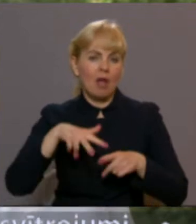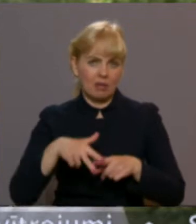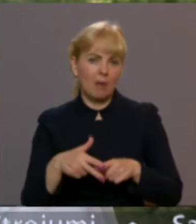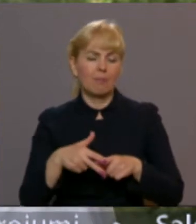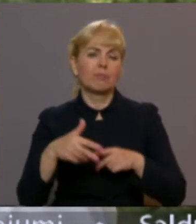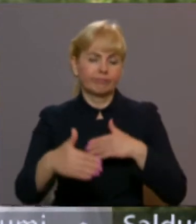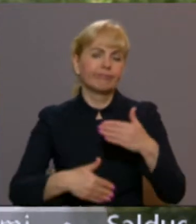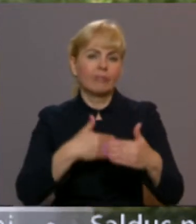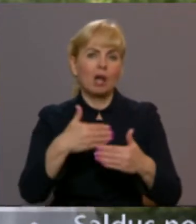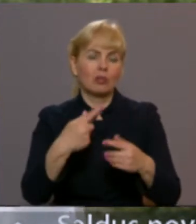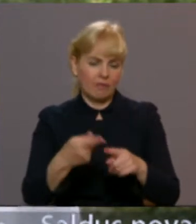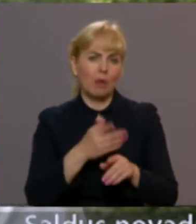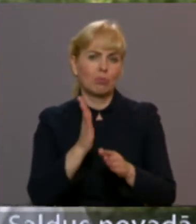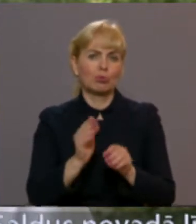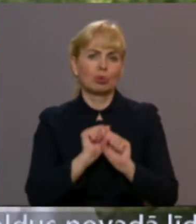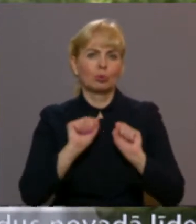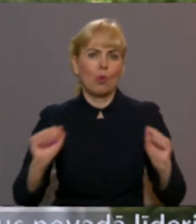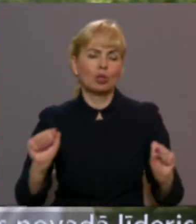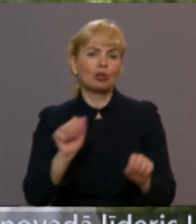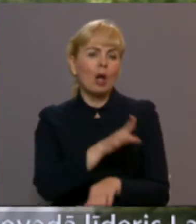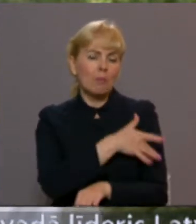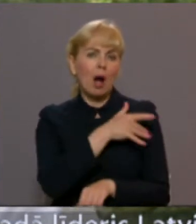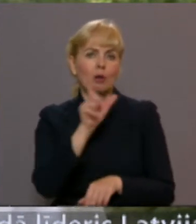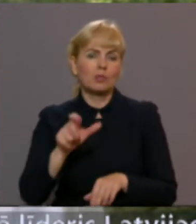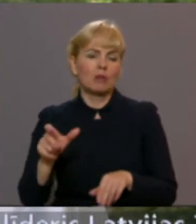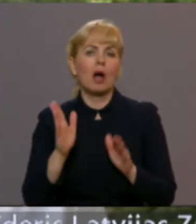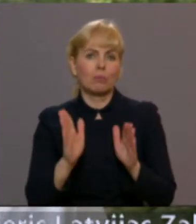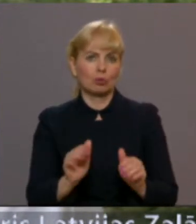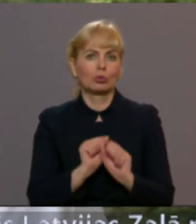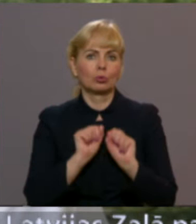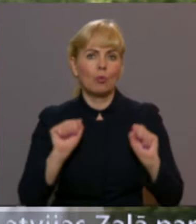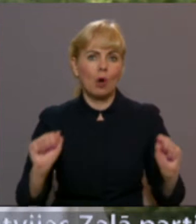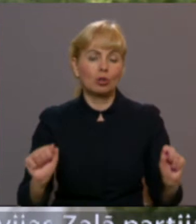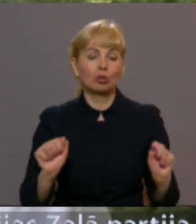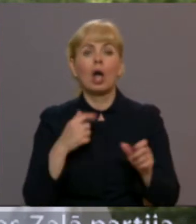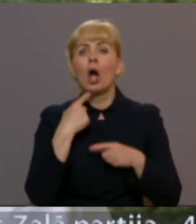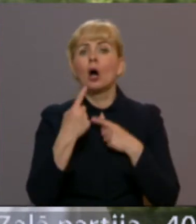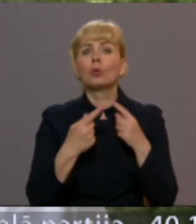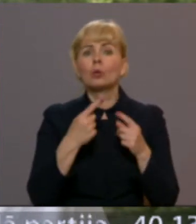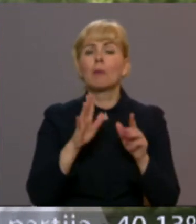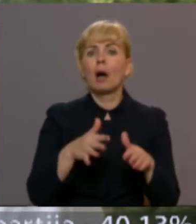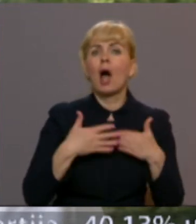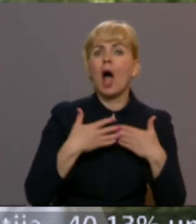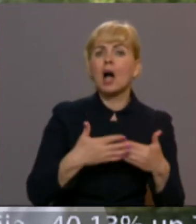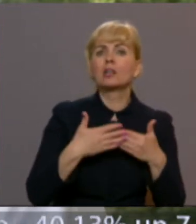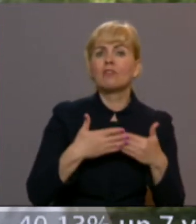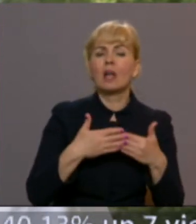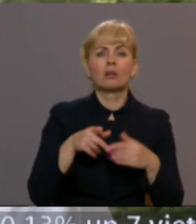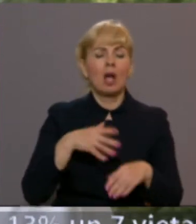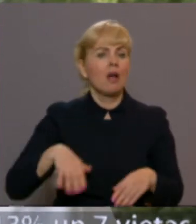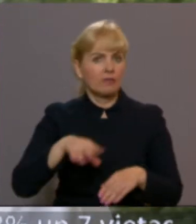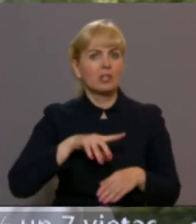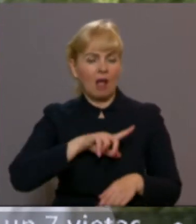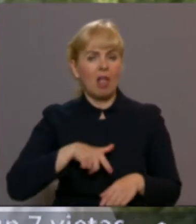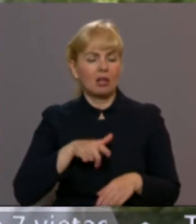nodrošināta, pakalpojuma cilvēkiem tiks nodrošināta. Un runājot vēl par aktivitāti, protams, tā visā